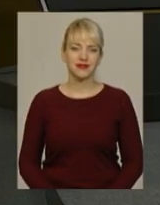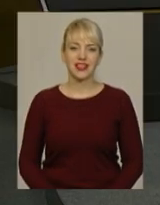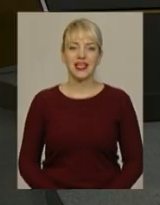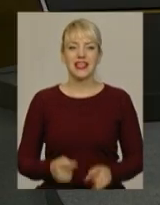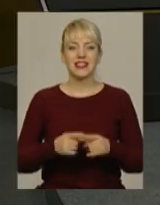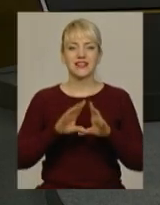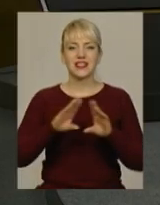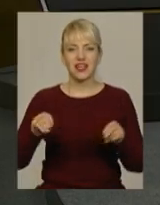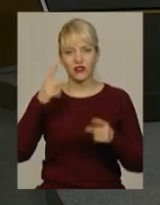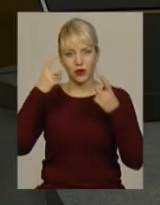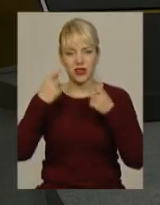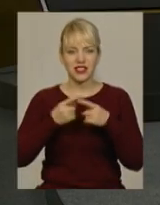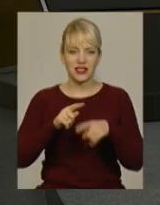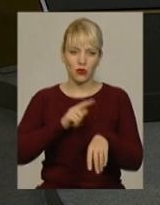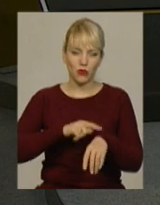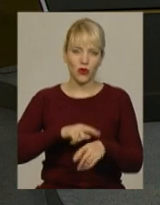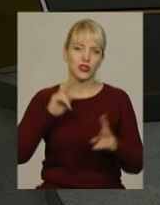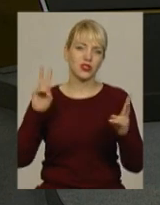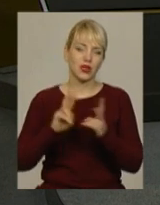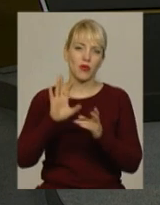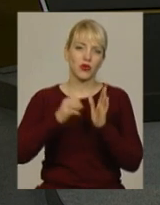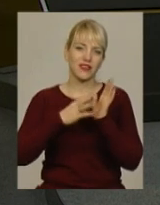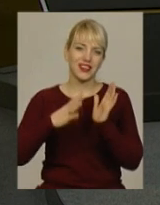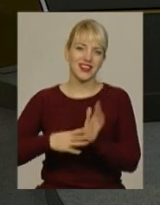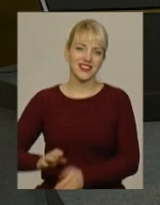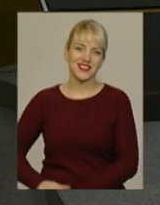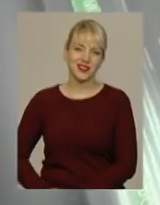І це все на цю пору. Зустрінемось о 19-й.